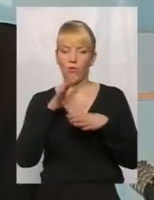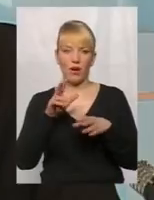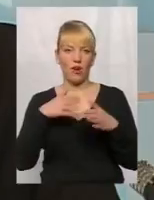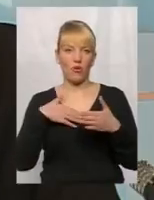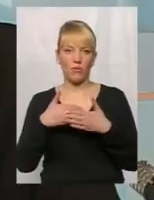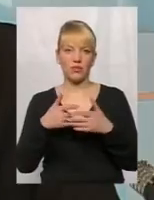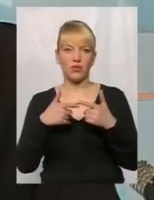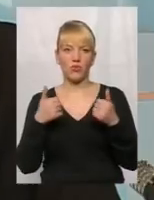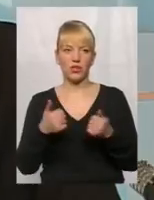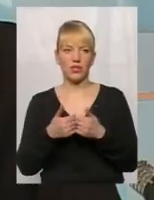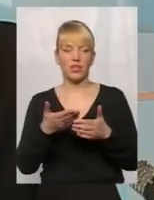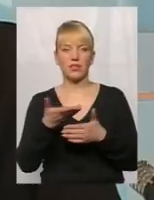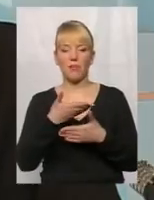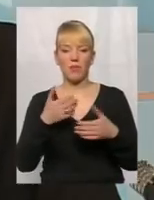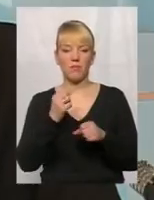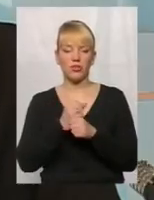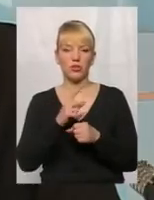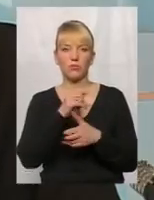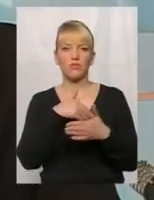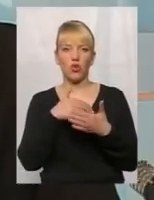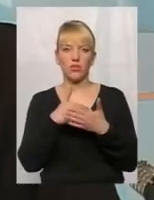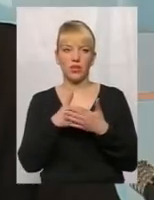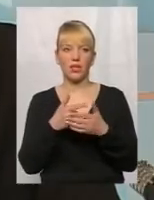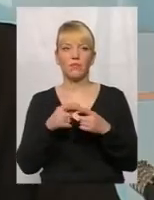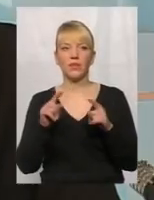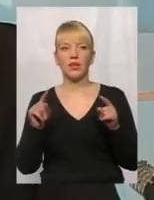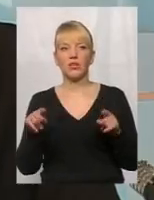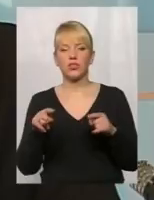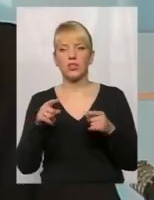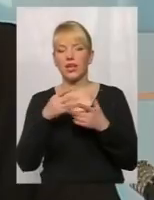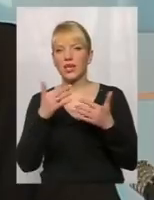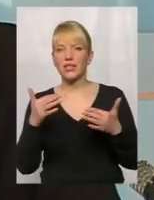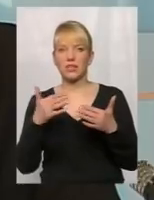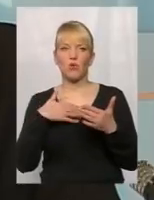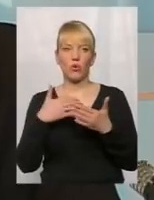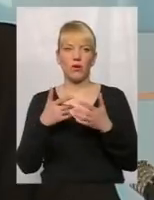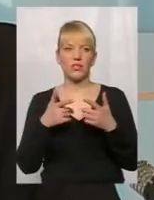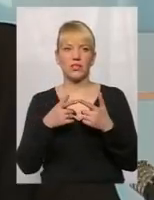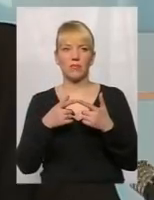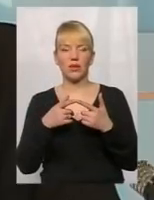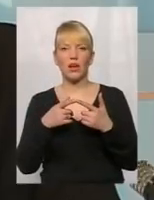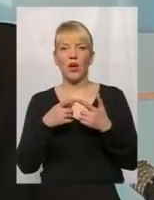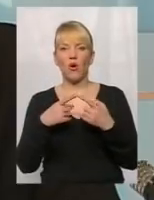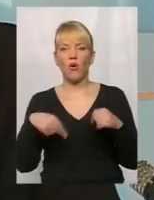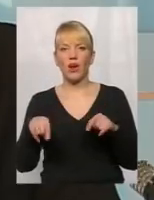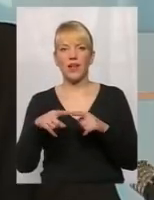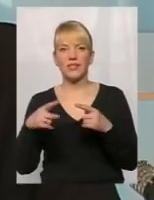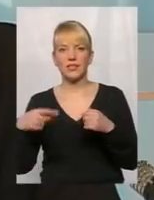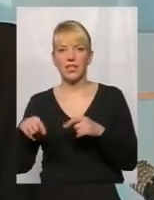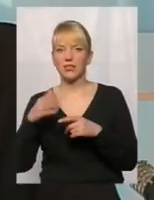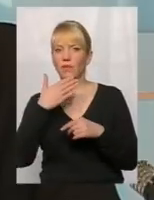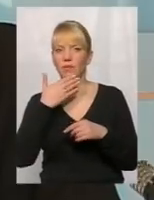надзвичайно тісно працюємо з волонтерами, з новоутвореними громадськими організаціями. Ну, немає жодної